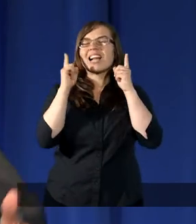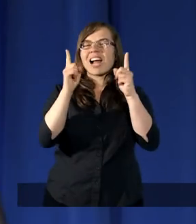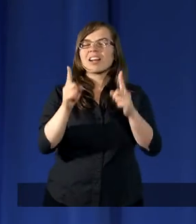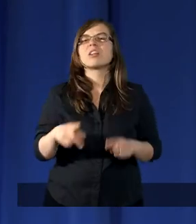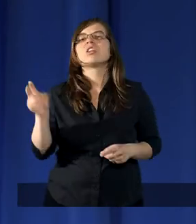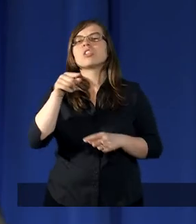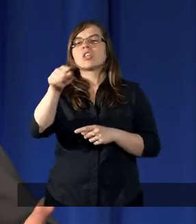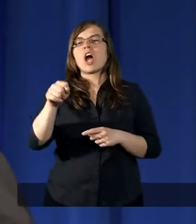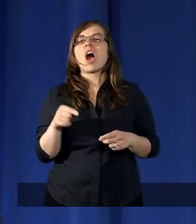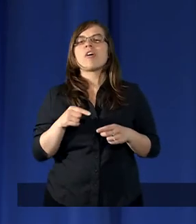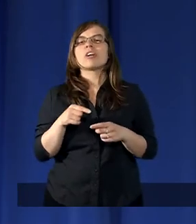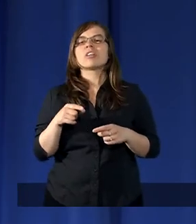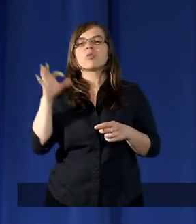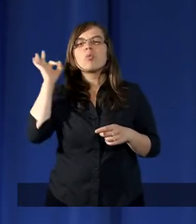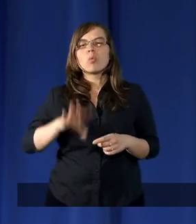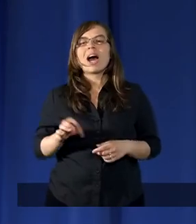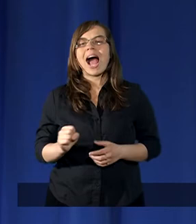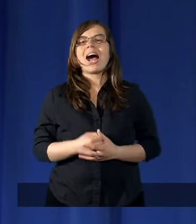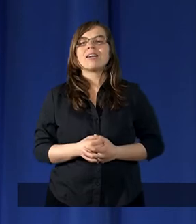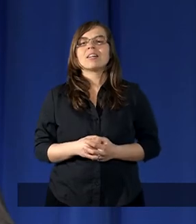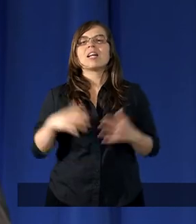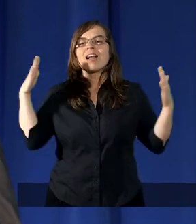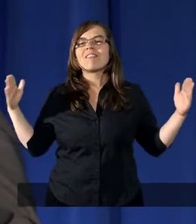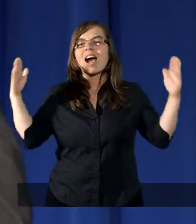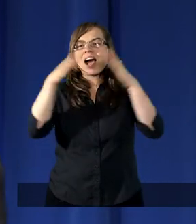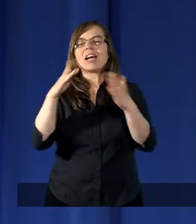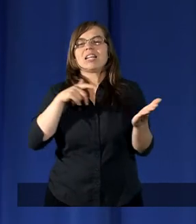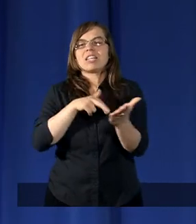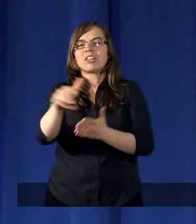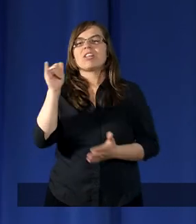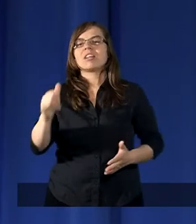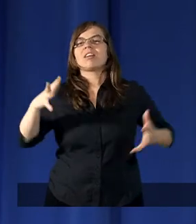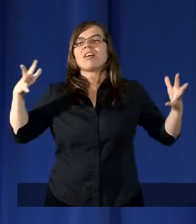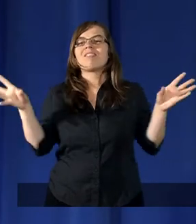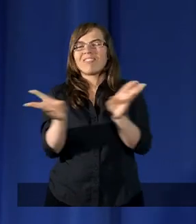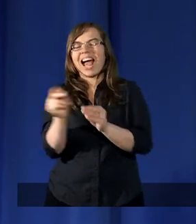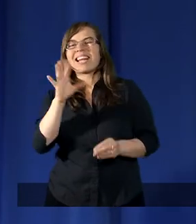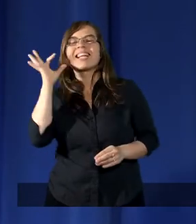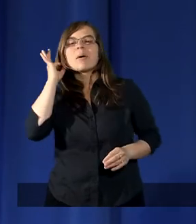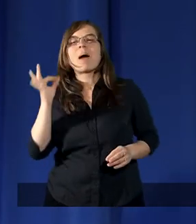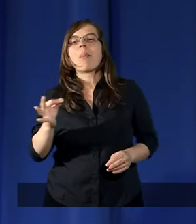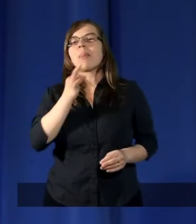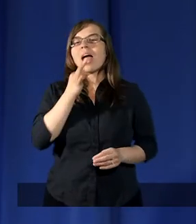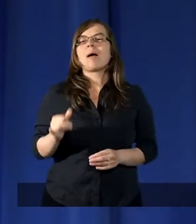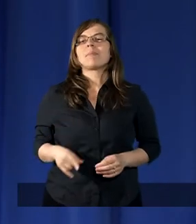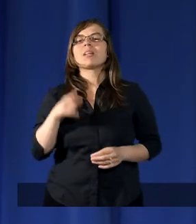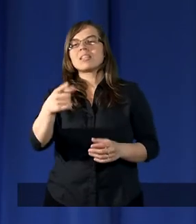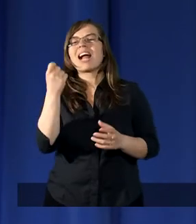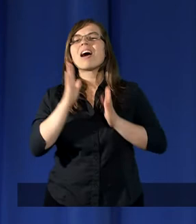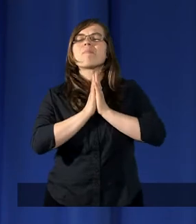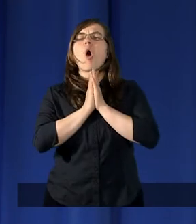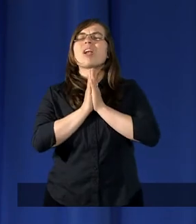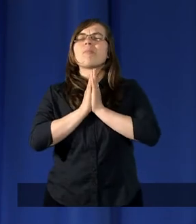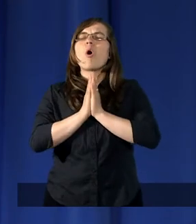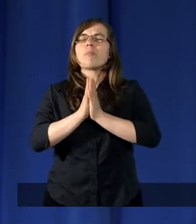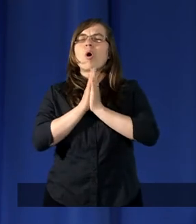księżniczka, córka Faraona idzie wraz z pannami i ona się modliła,